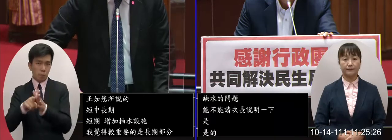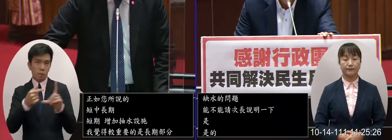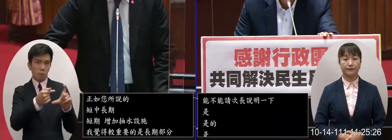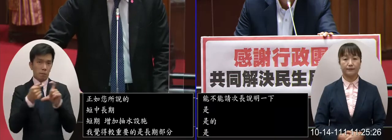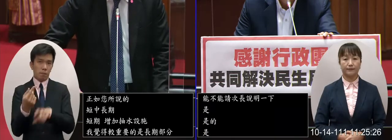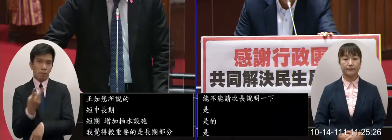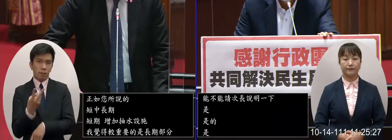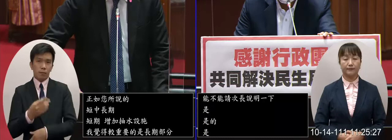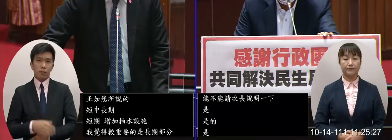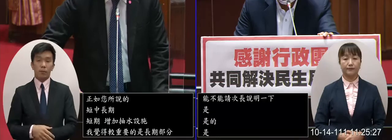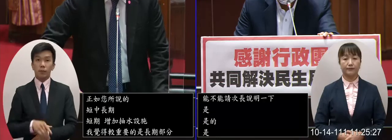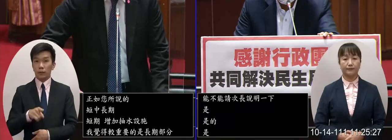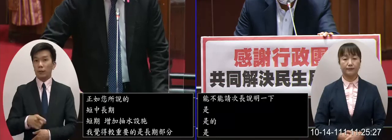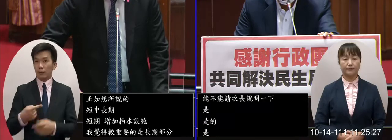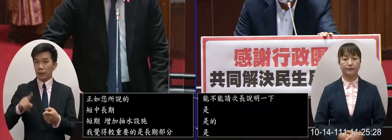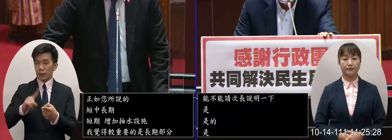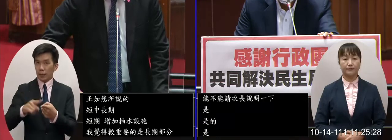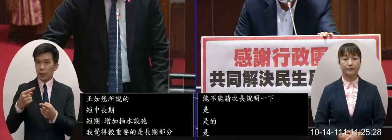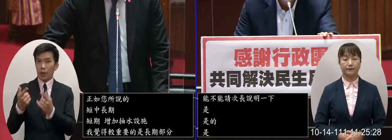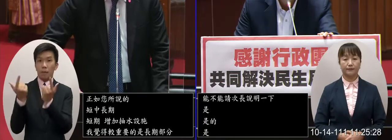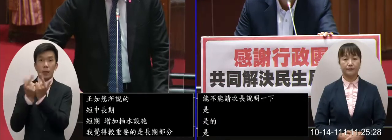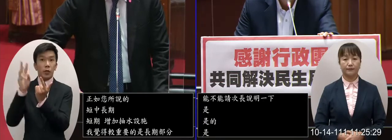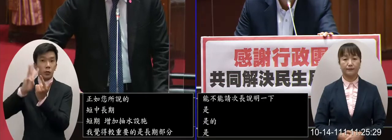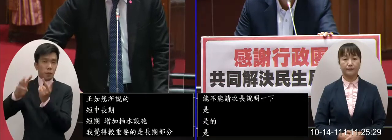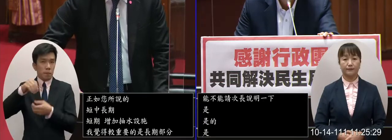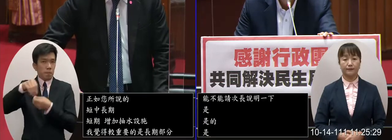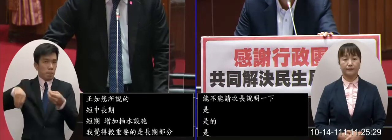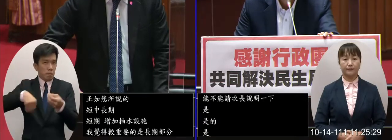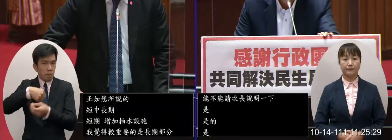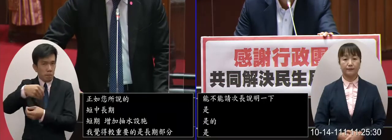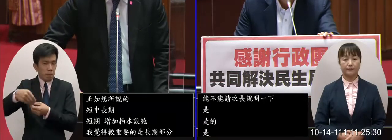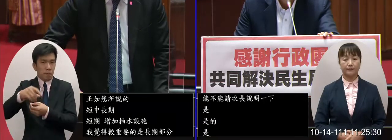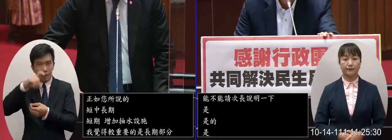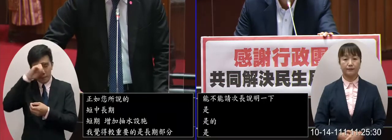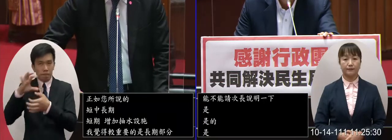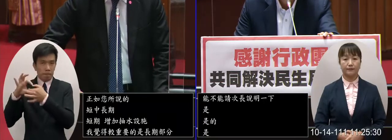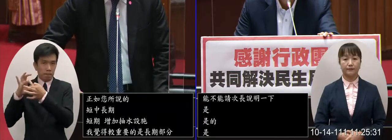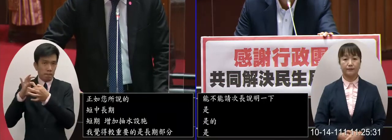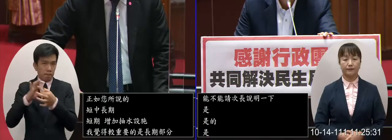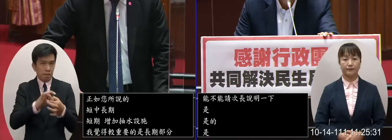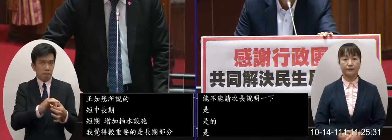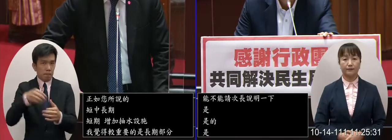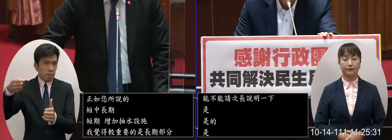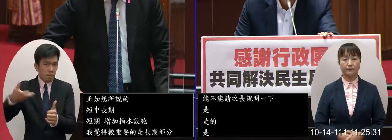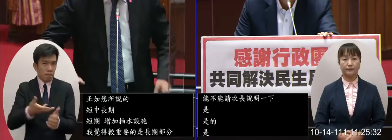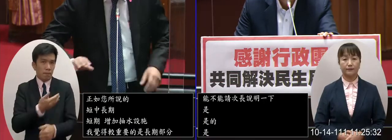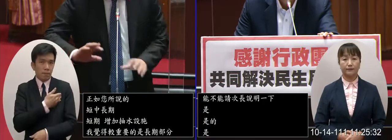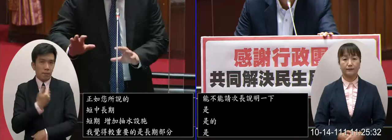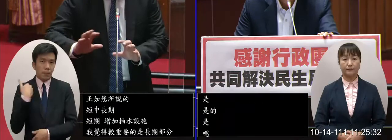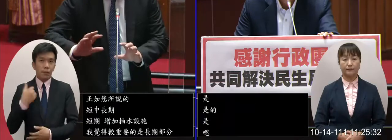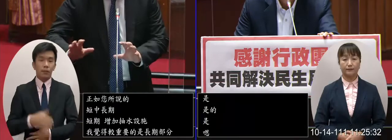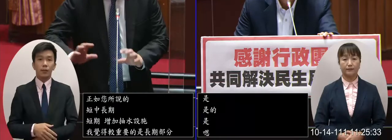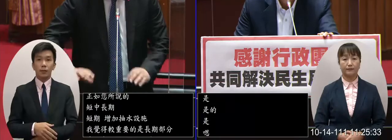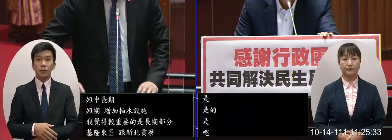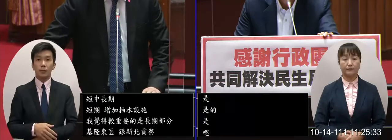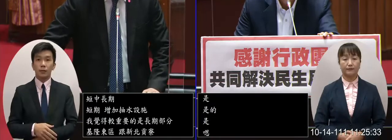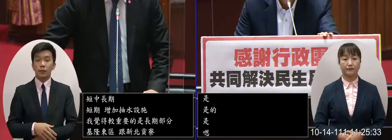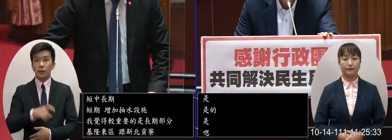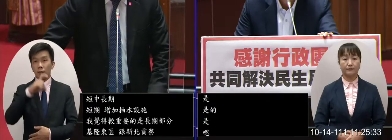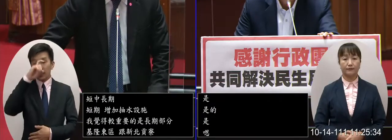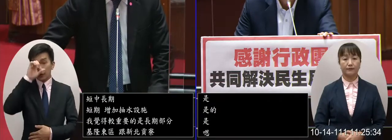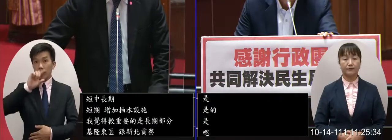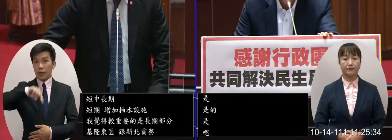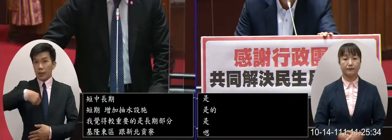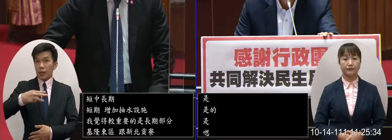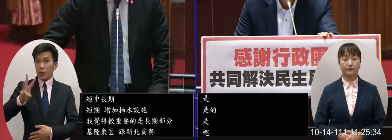最快的速度協調北水能夠把北水的水連通到這個集水區讓這整個製埃水的